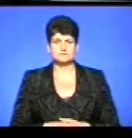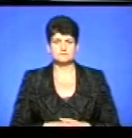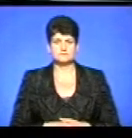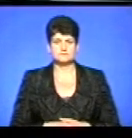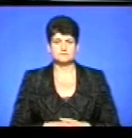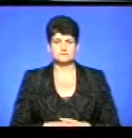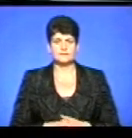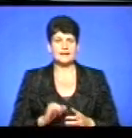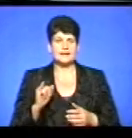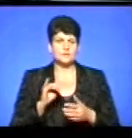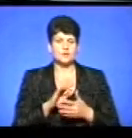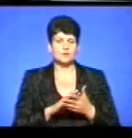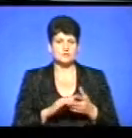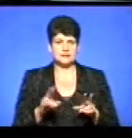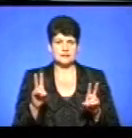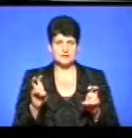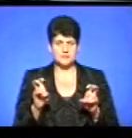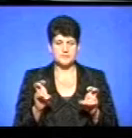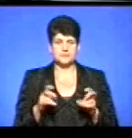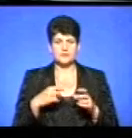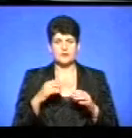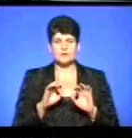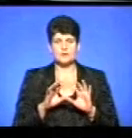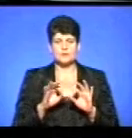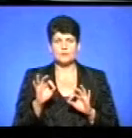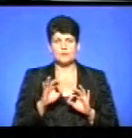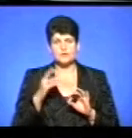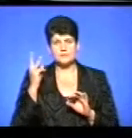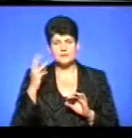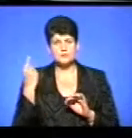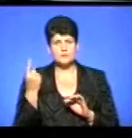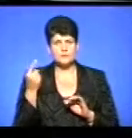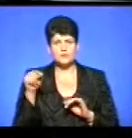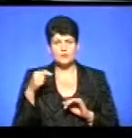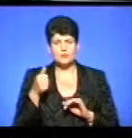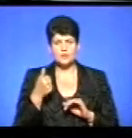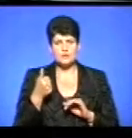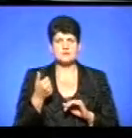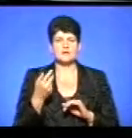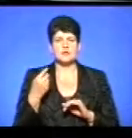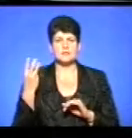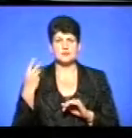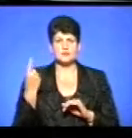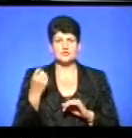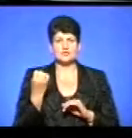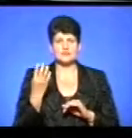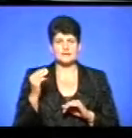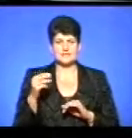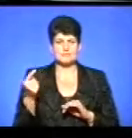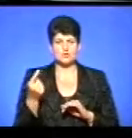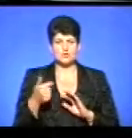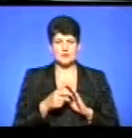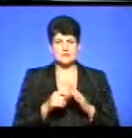І на продовження теми сюжет колег із Хмельницької області. У цьому році на Хмельниччині 14 тисяч першокласників.